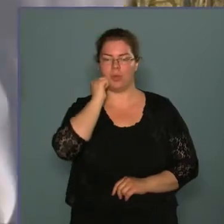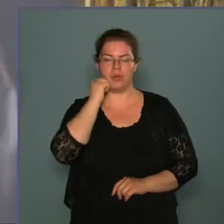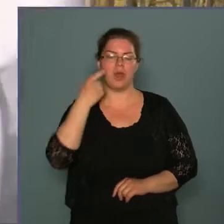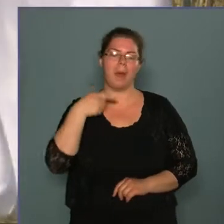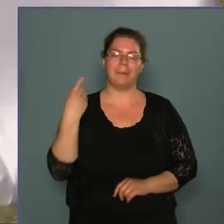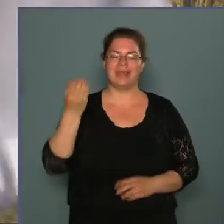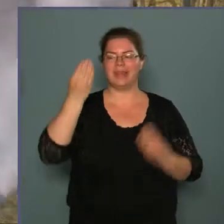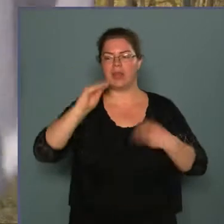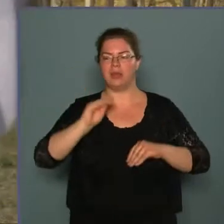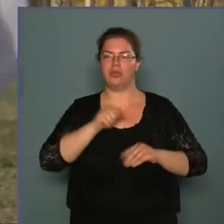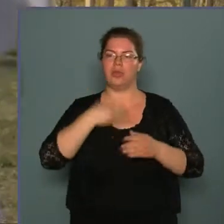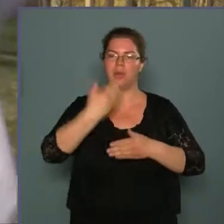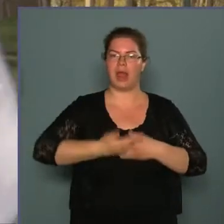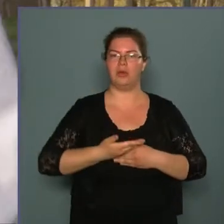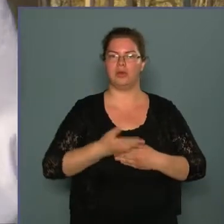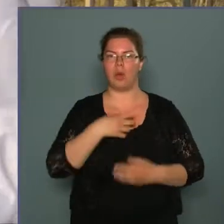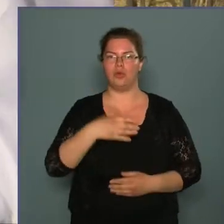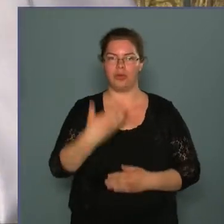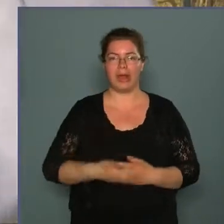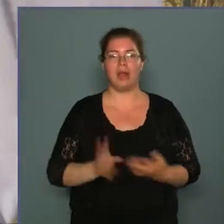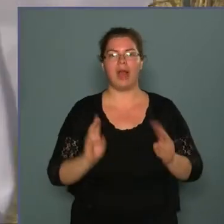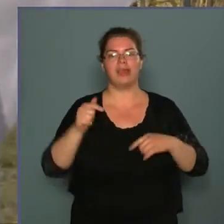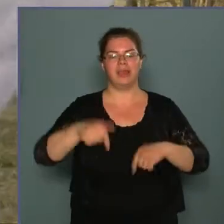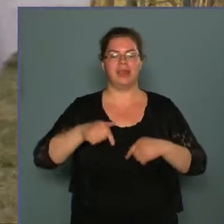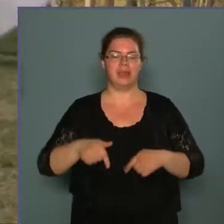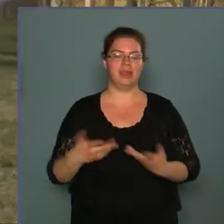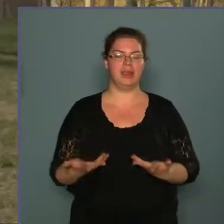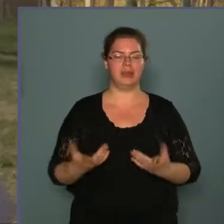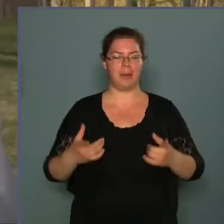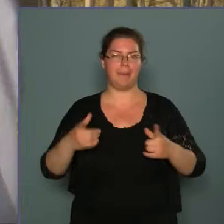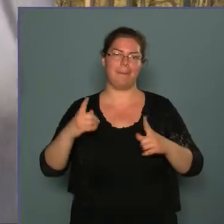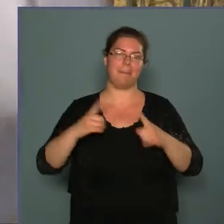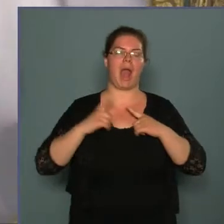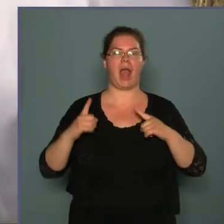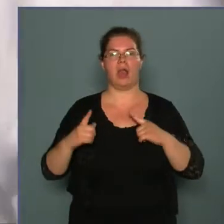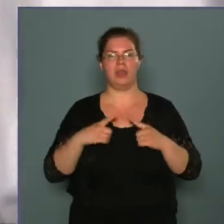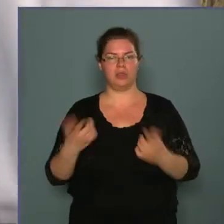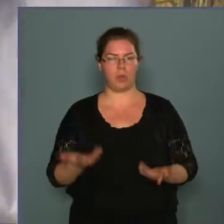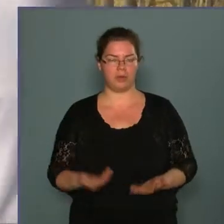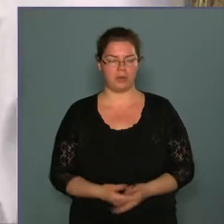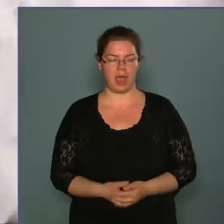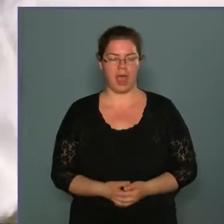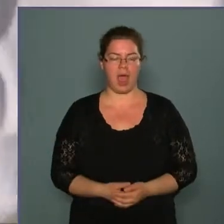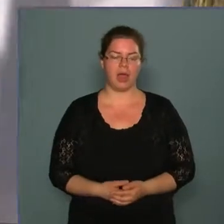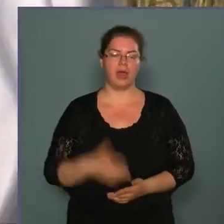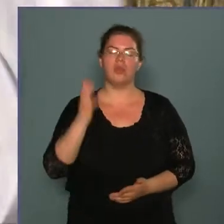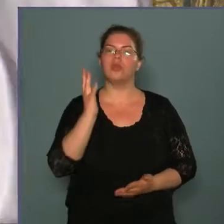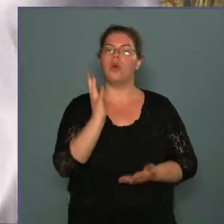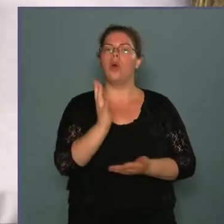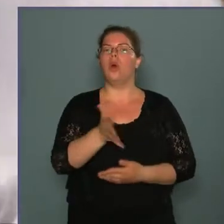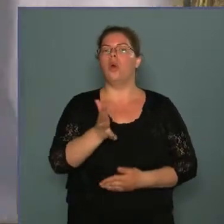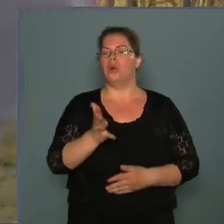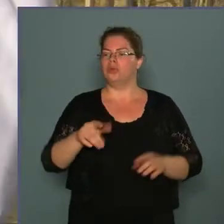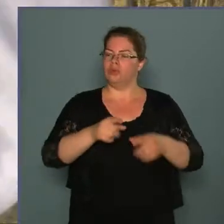tisztelgésünk azok előtt, a hősök előtt, akik itt megállították az ötös úton,